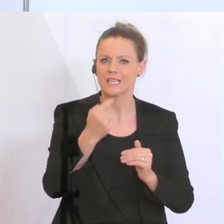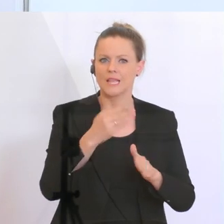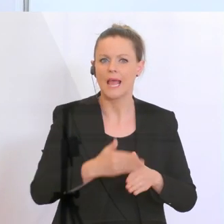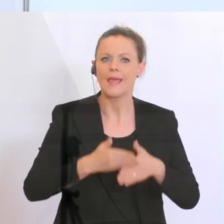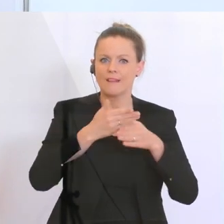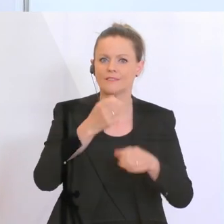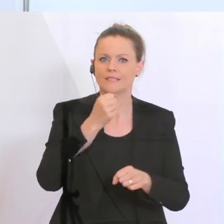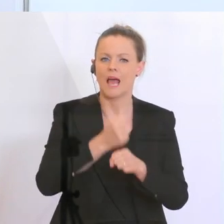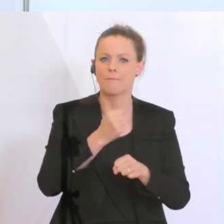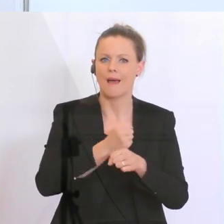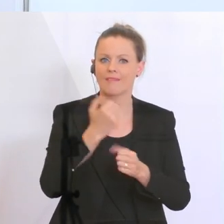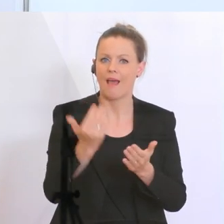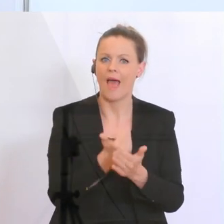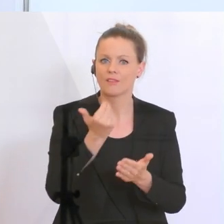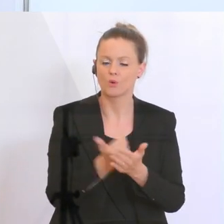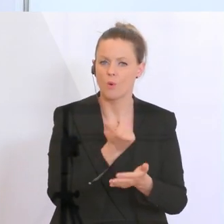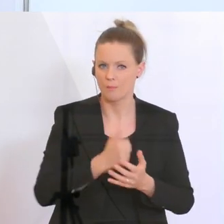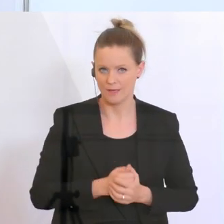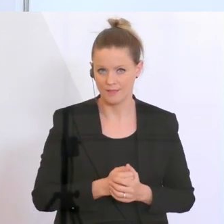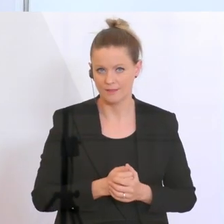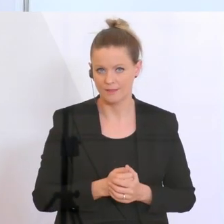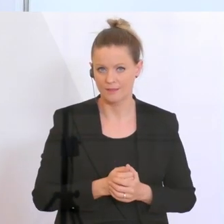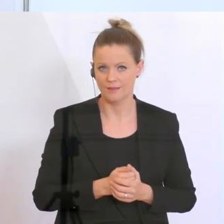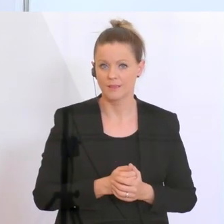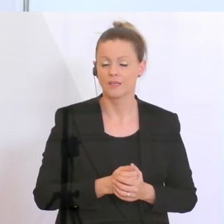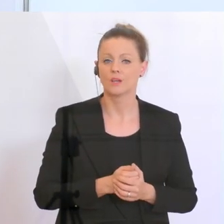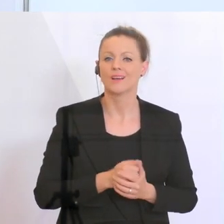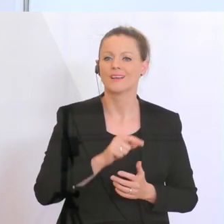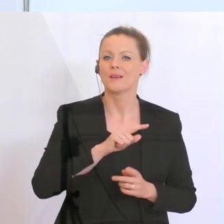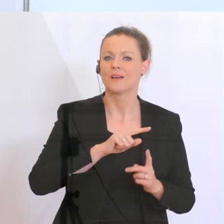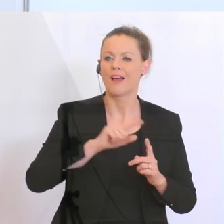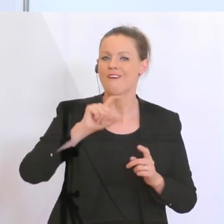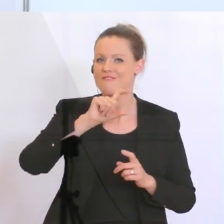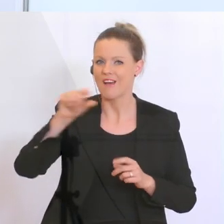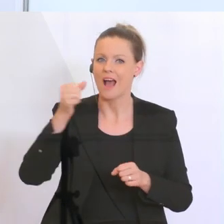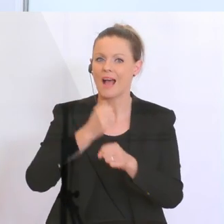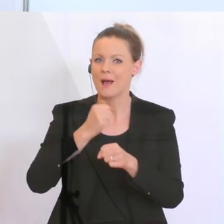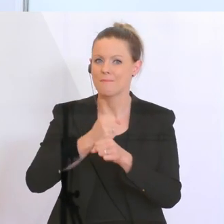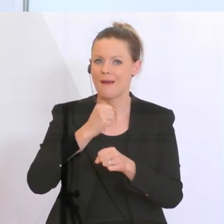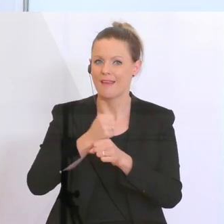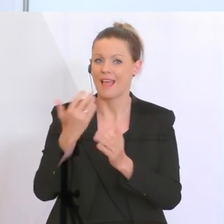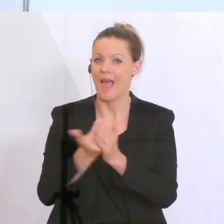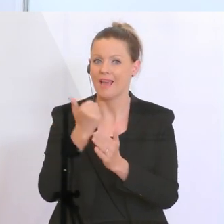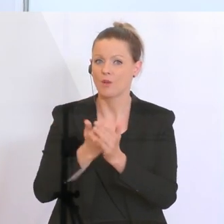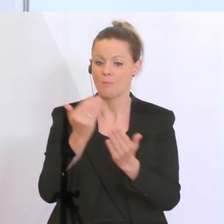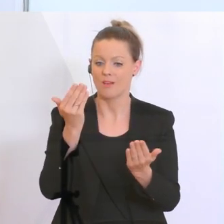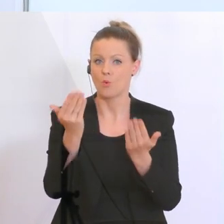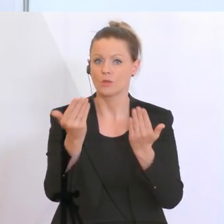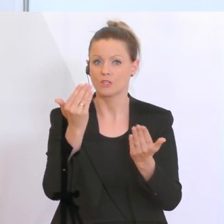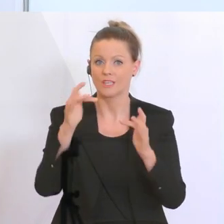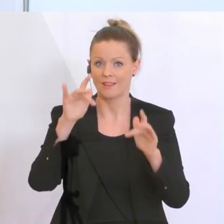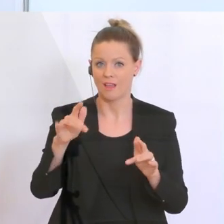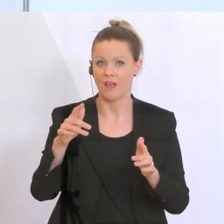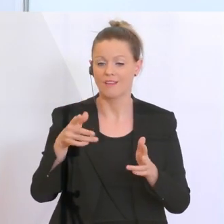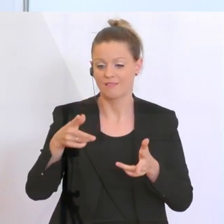Hilfsarbeitereinkommens. Aber zum Fachkräfte-, Facharbeitereinkommen ist hier noch eine Differenz und für diese Zeit wird dies